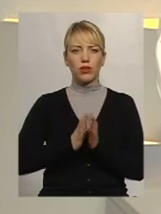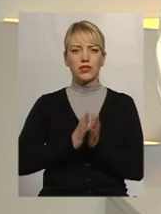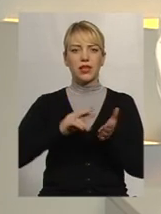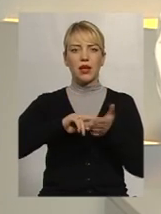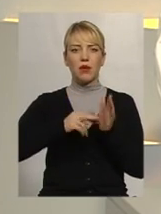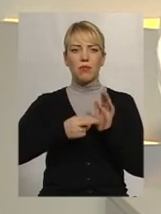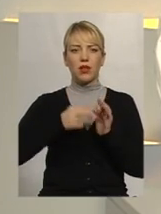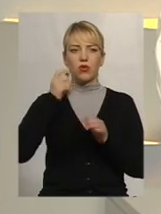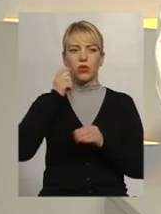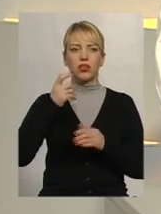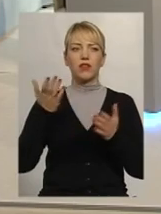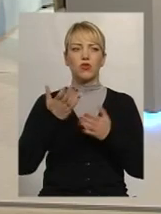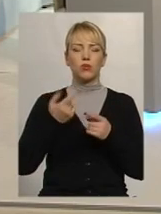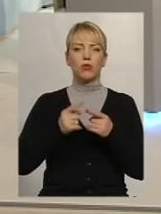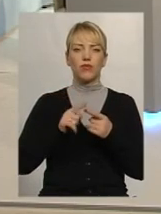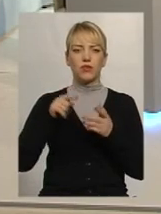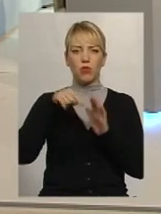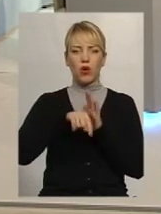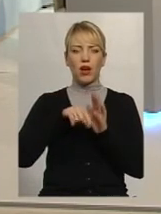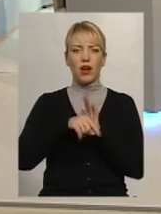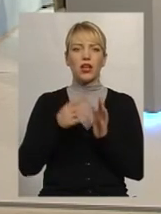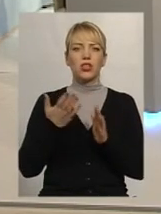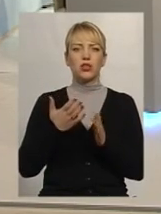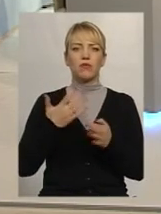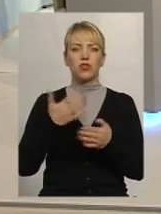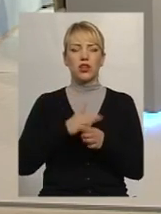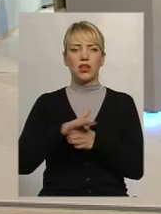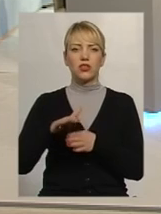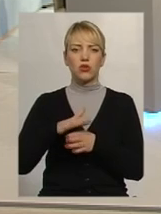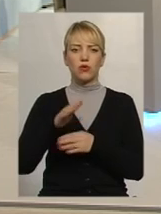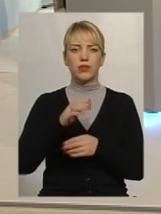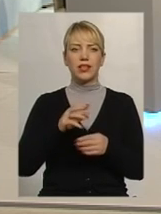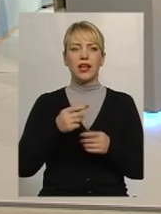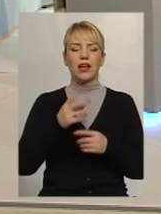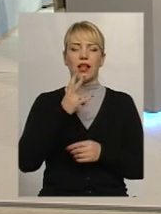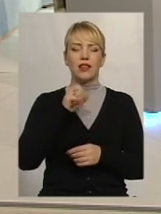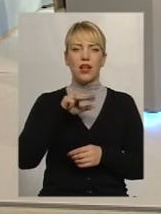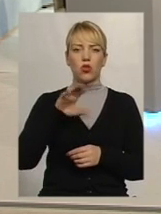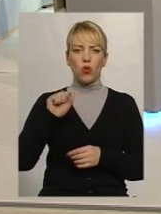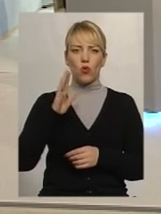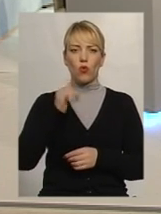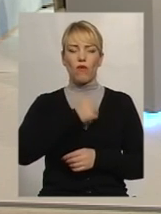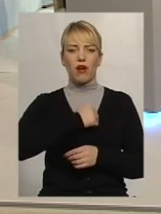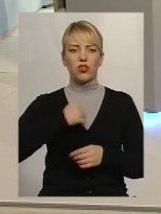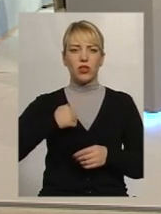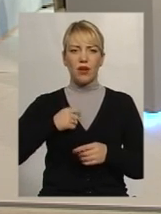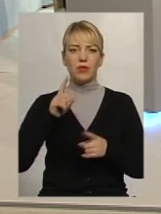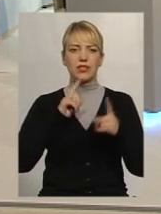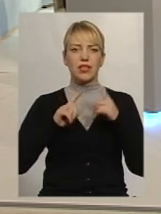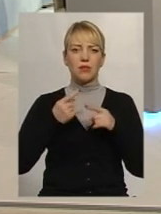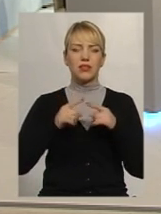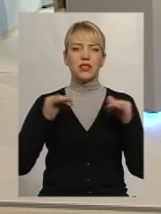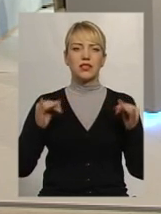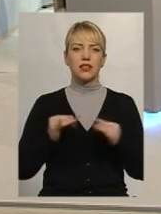полягає і чи вже реалізовується? Ви знаєте, саміт НАТО в Варшаві – це дуже цікавий, успішний саміт для української дипломатії